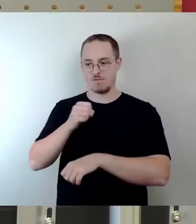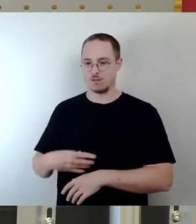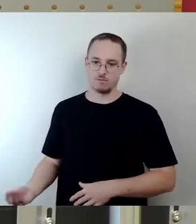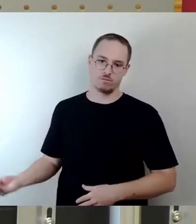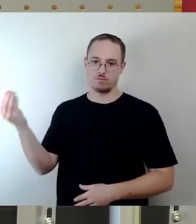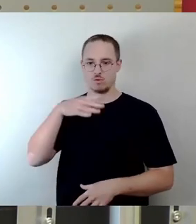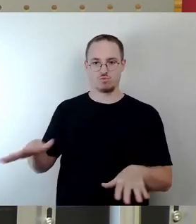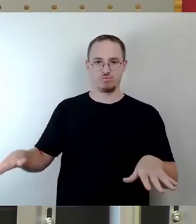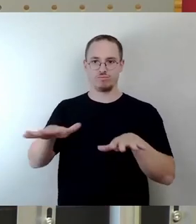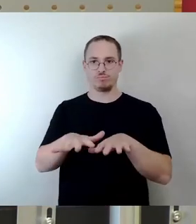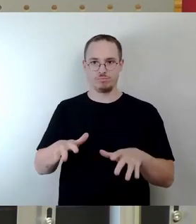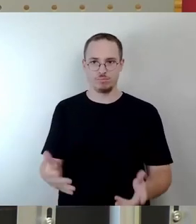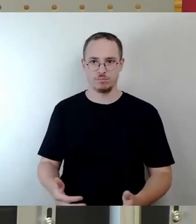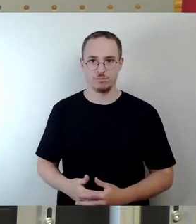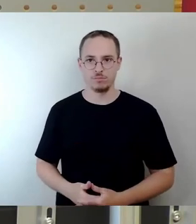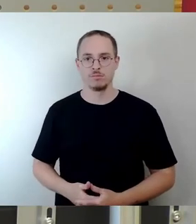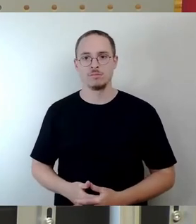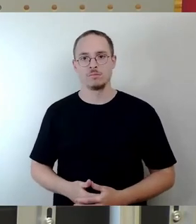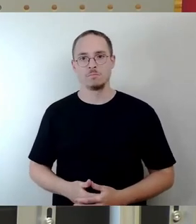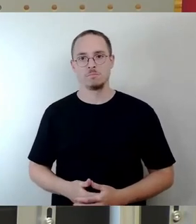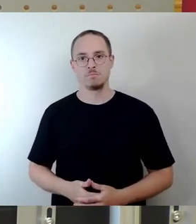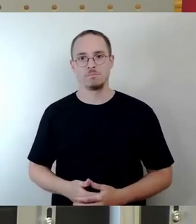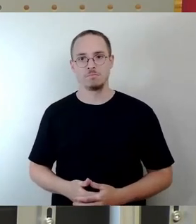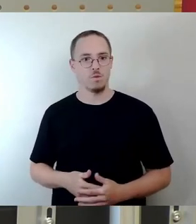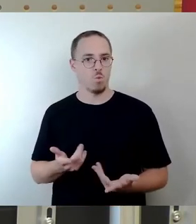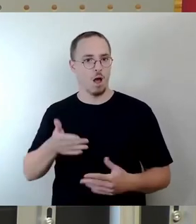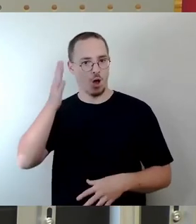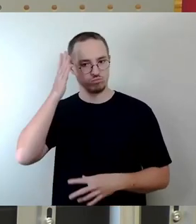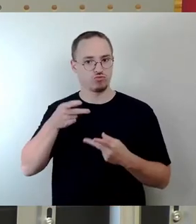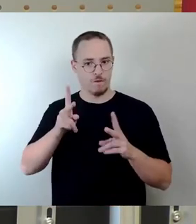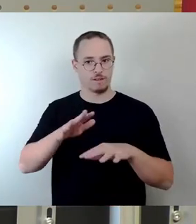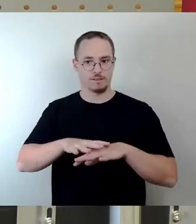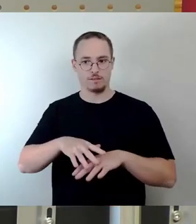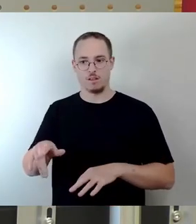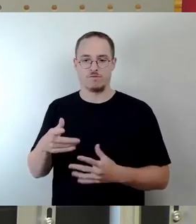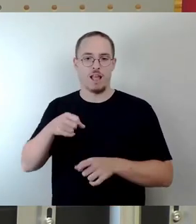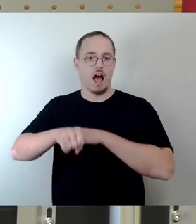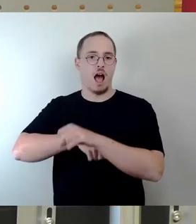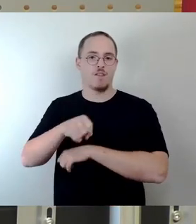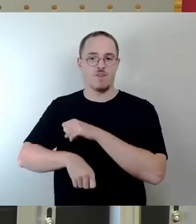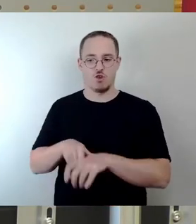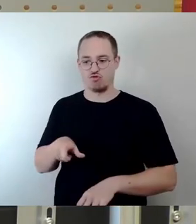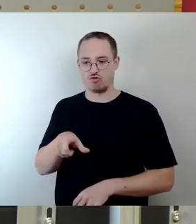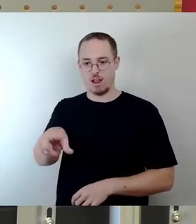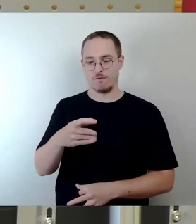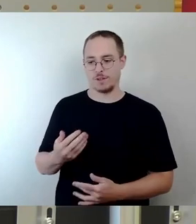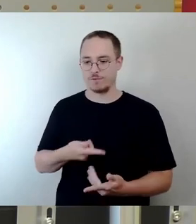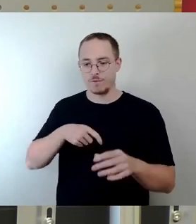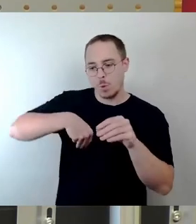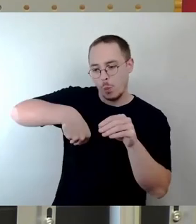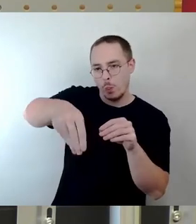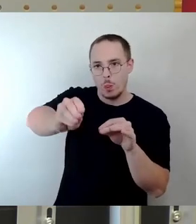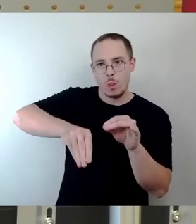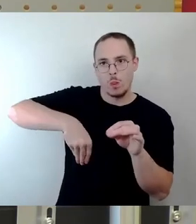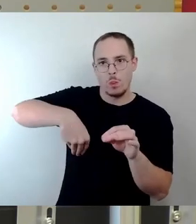nicht viel Geld kostet, werden auf unserem Hauptstraßennetz im Einklang mit diesem Konzept Radfahrstreifen aufgemalt, die dann bei der Benutzung so gefährlich sind, dass die Anzahl der